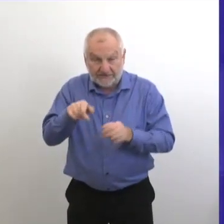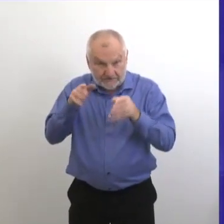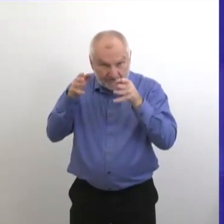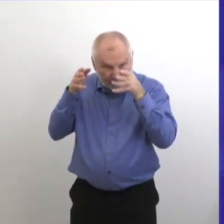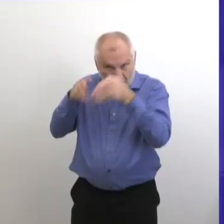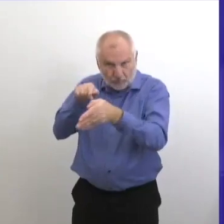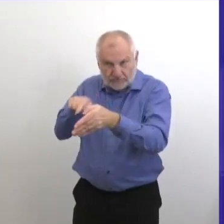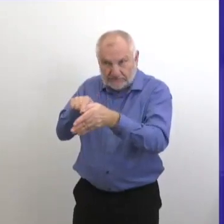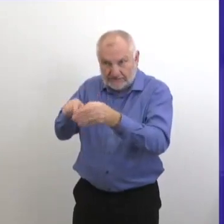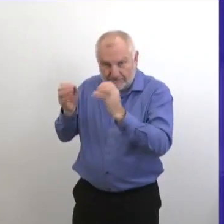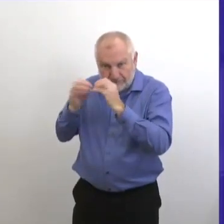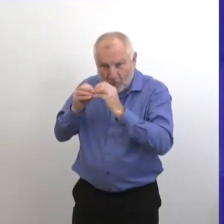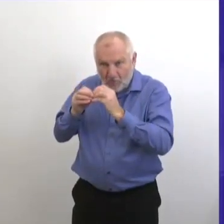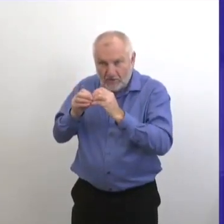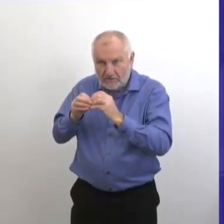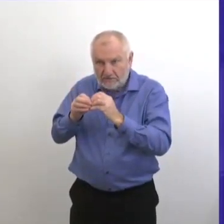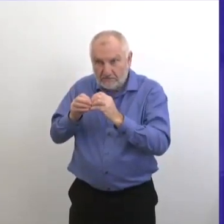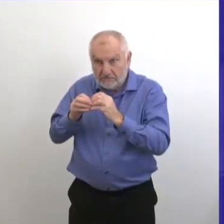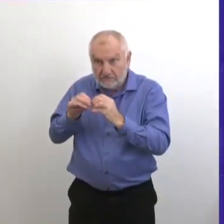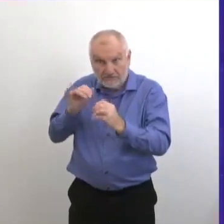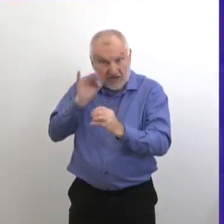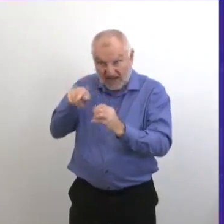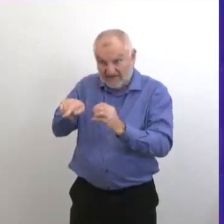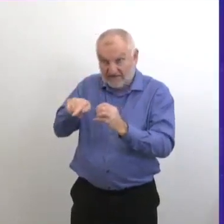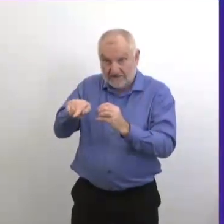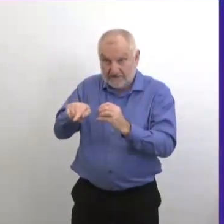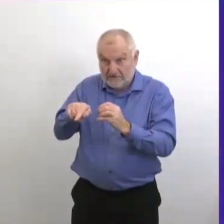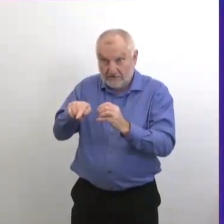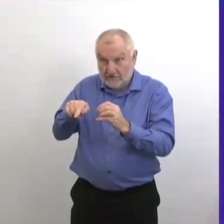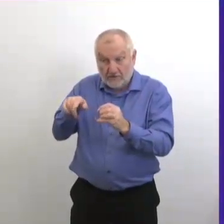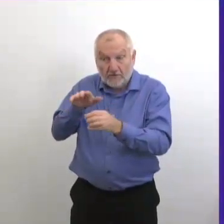mettre de l'attention? Et si c'était le cas, qu'est-ce que ça serait?